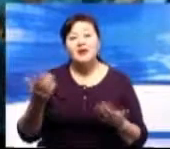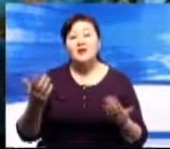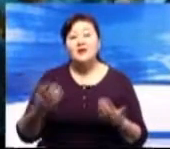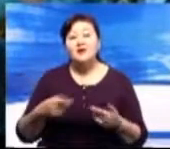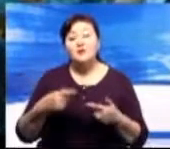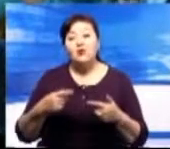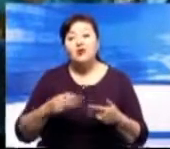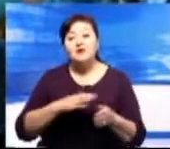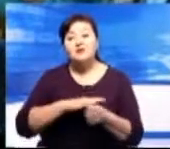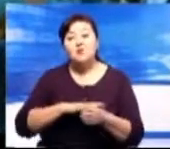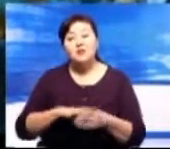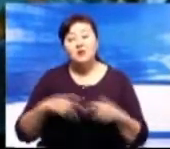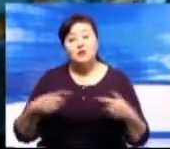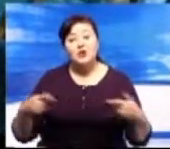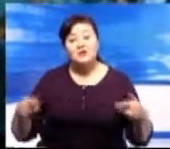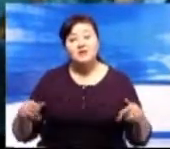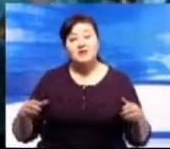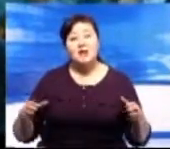коллективы.